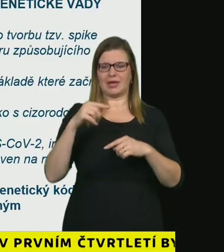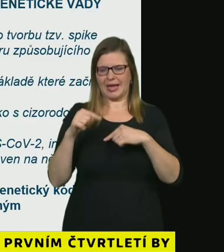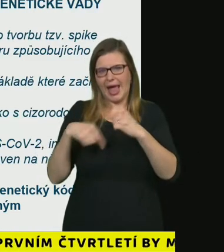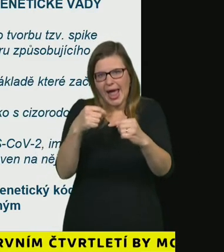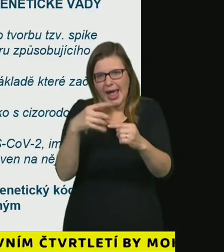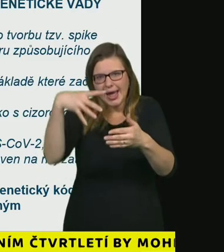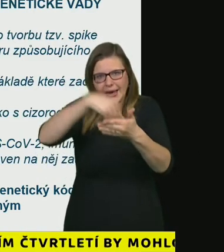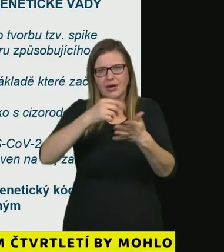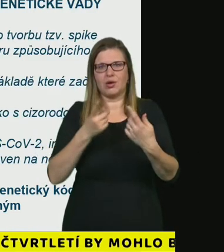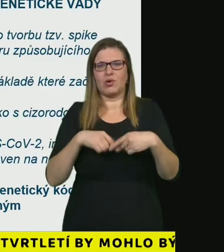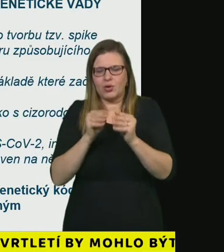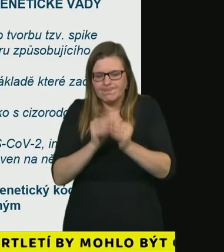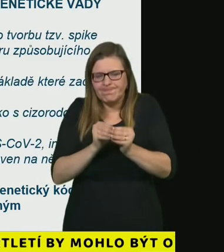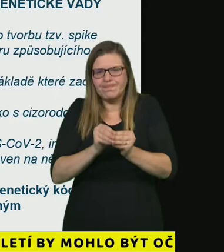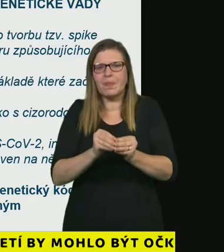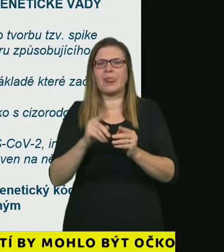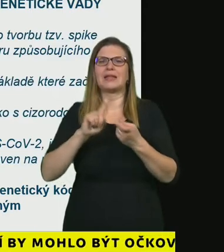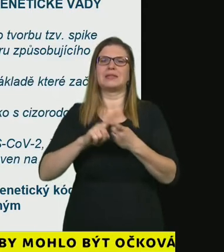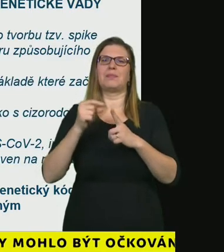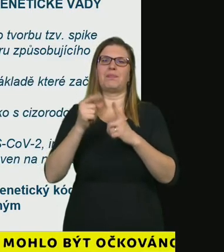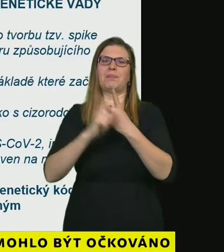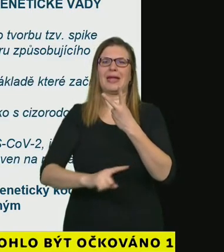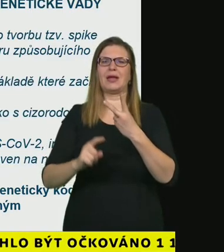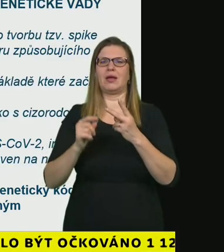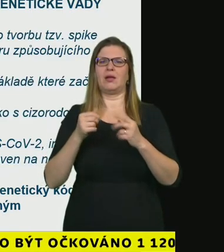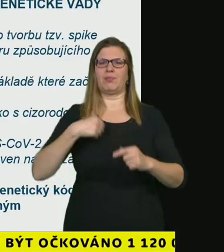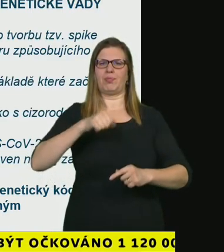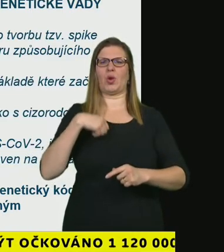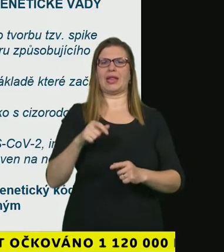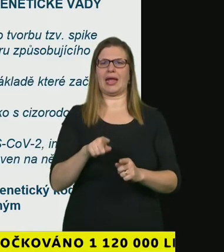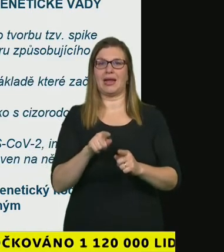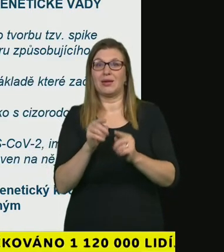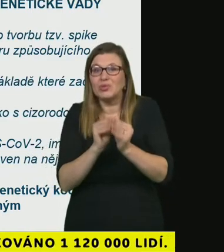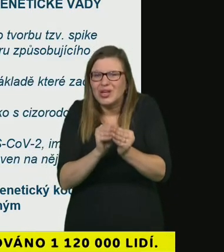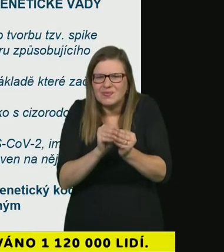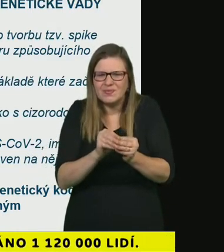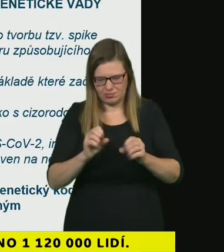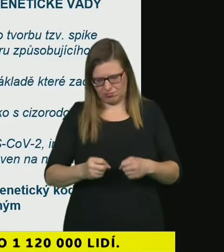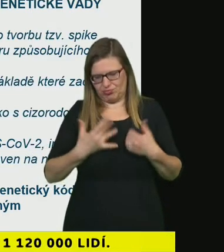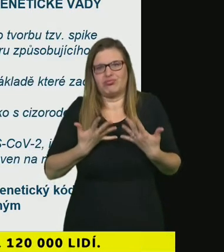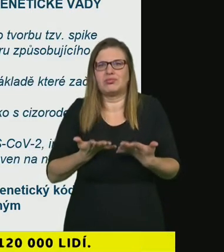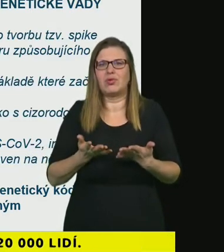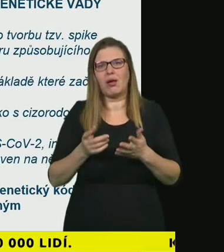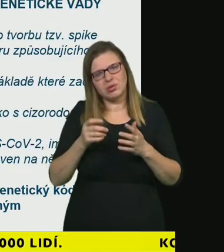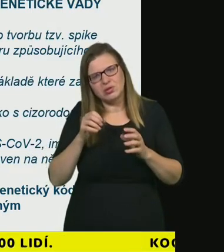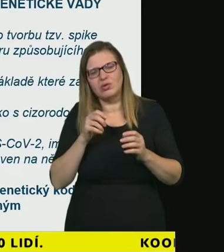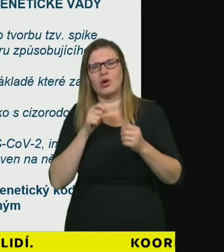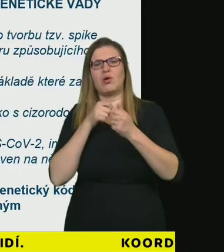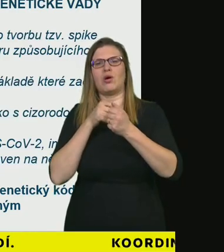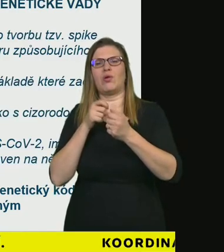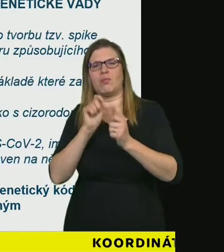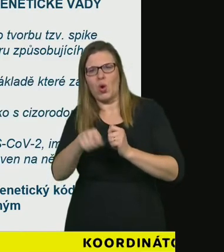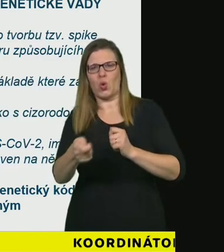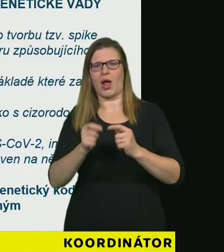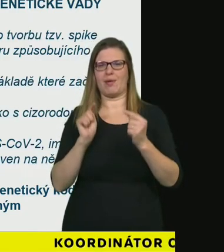takzvaného spike proteinu což je jakási drobná část bílkovina na povrchu toho koronaviru kterou poznává